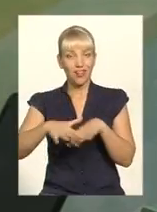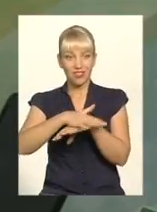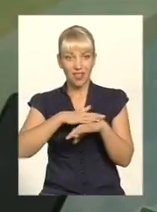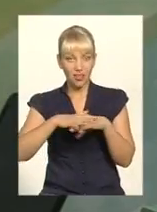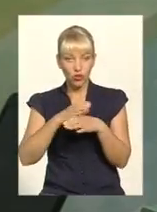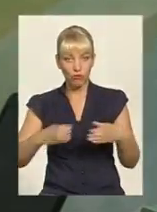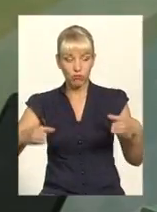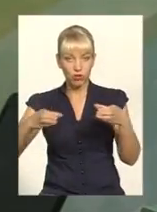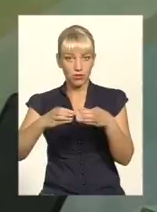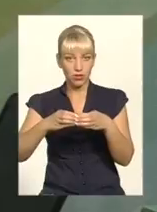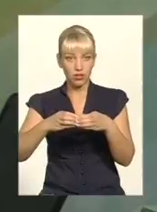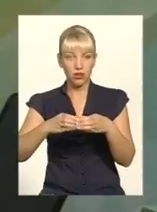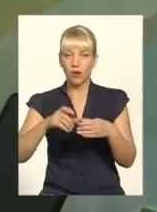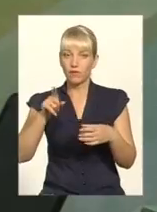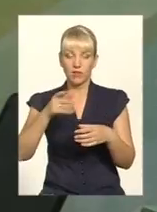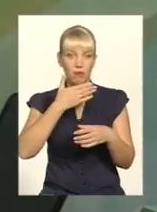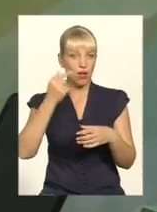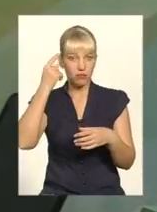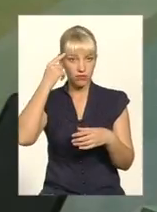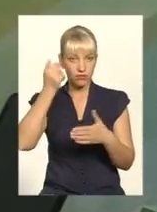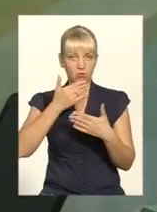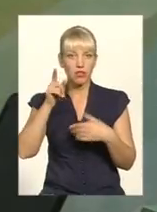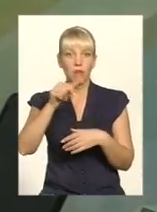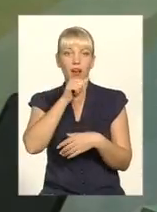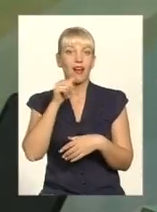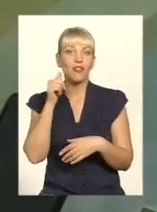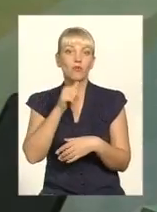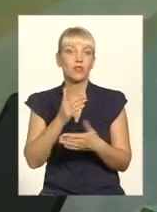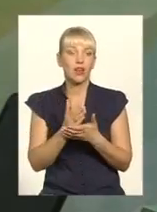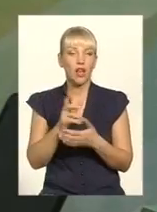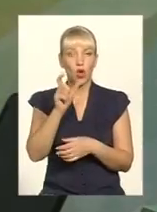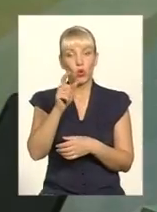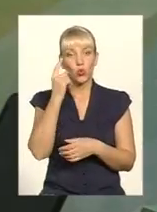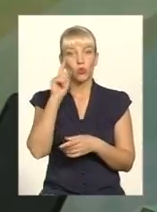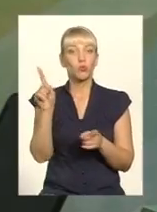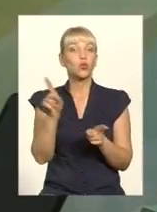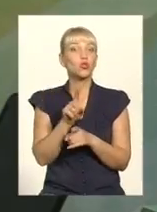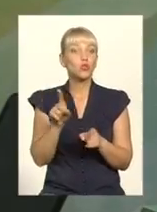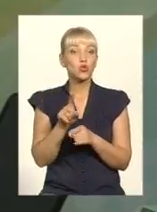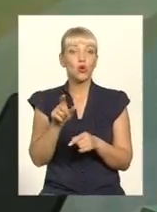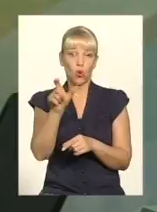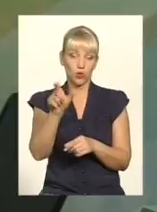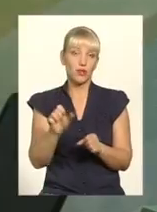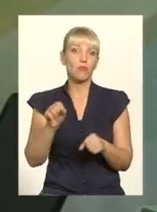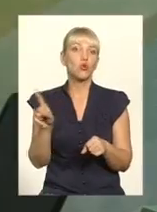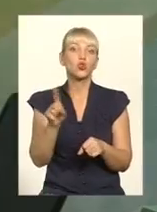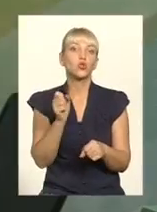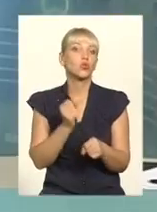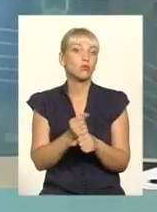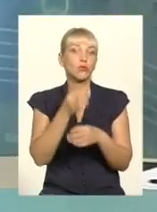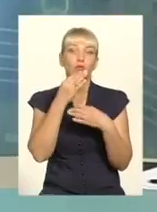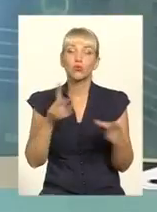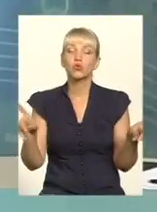особистості, там є анонімність. І людина думає про те, що вона може вчинити будь-що,